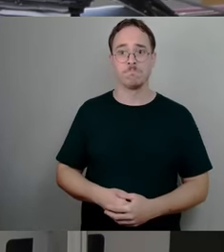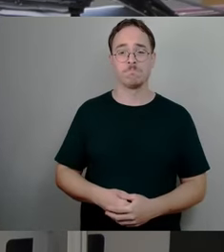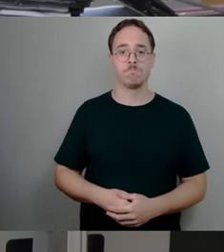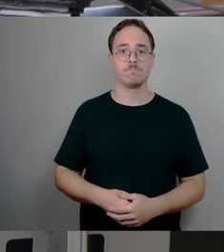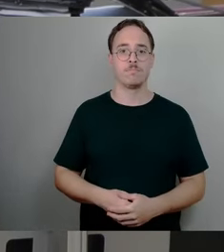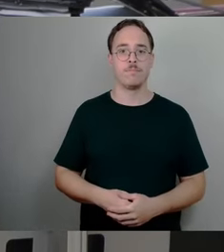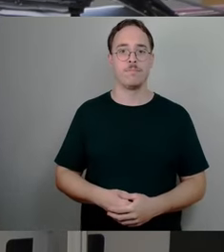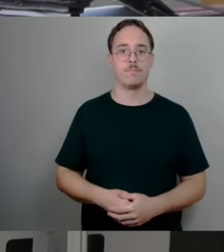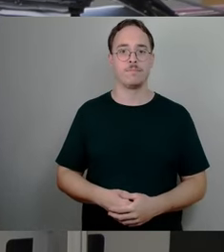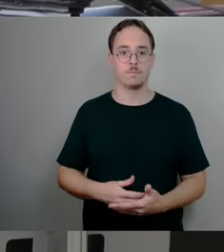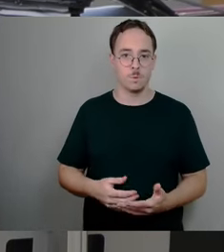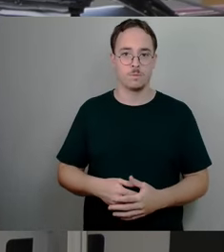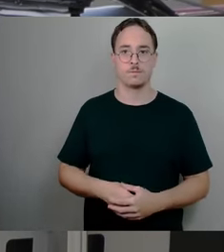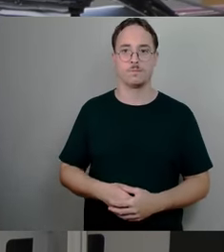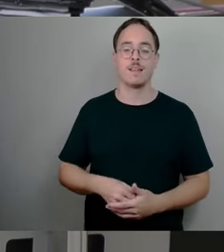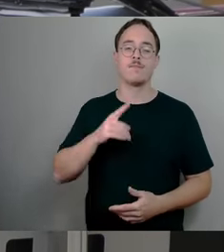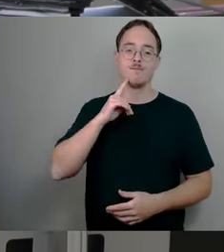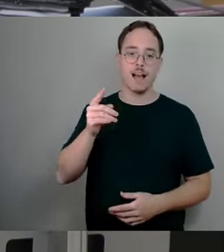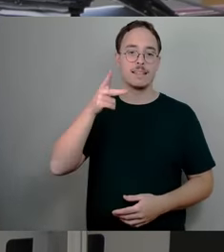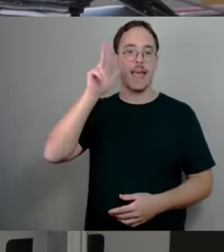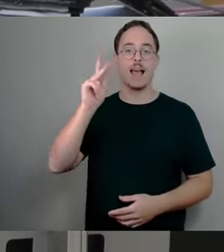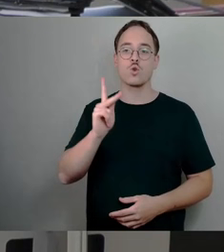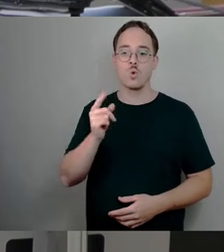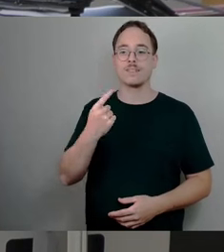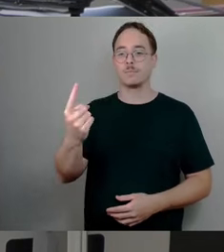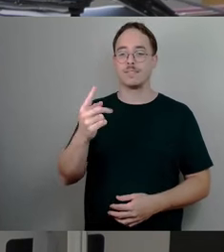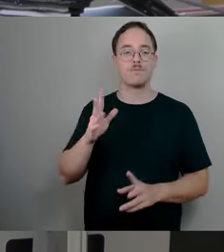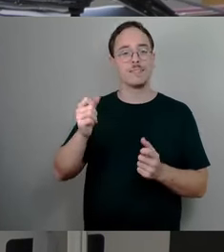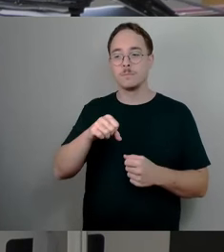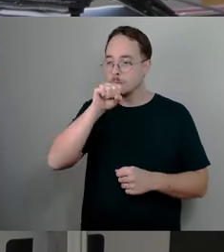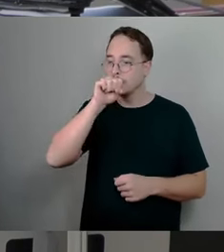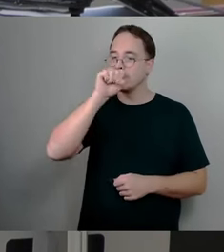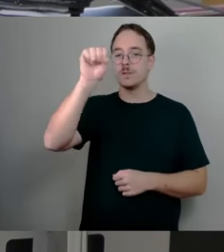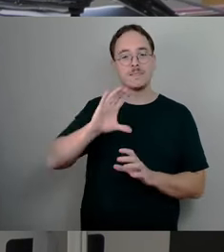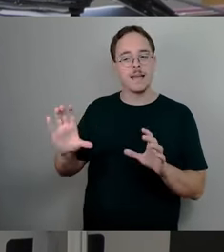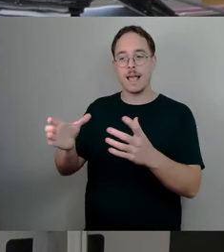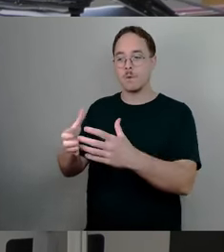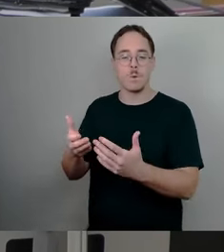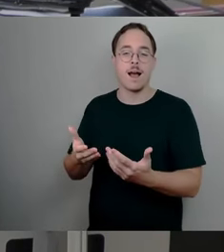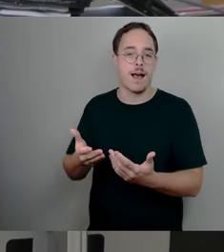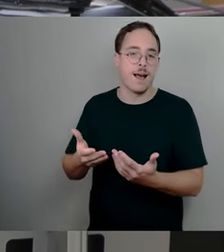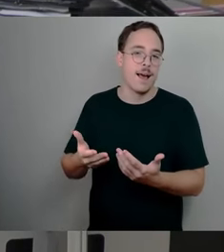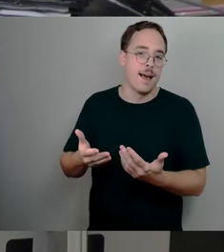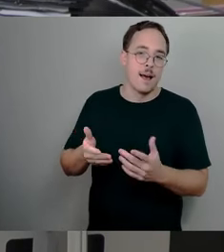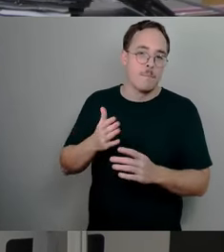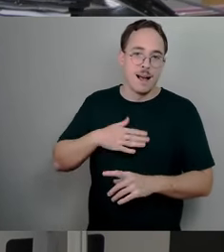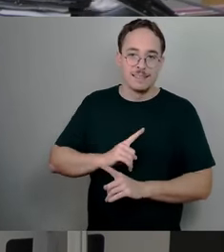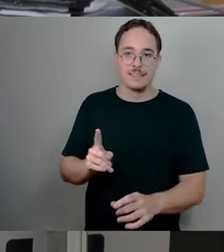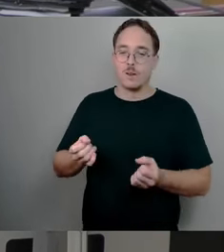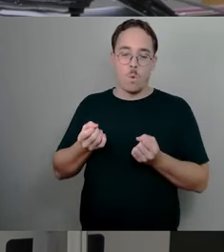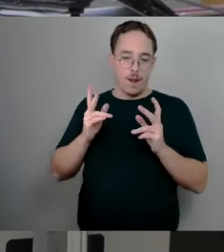Er hatte seine Teilnahme auch zugesagt, aus verständlichen Gründen abgesagt, aber es gibt ja auch andere Möglichkeiten zu informieren.